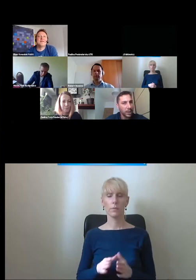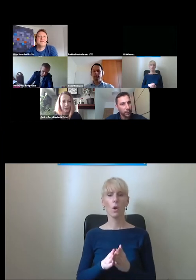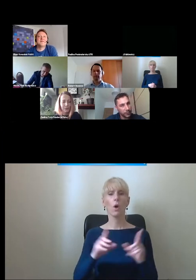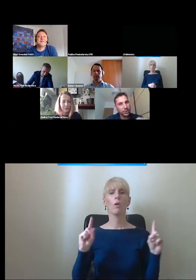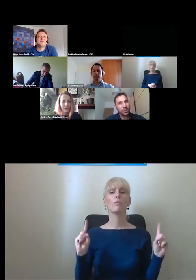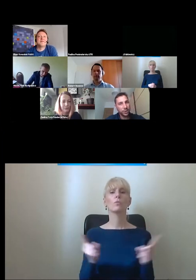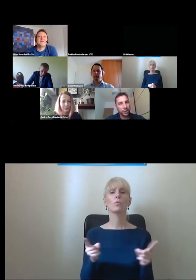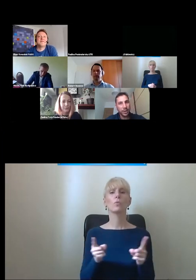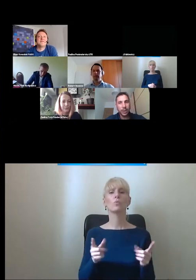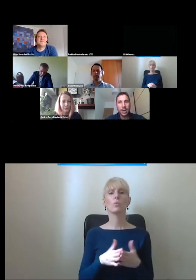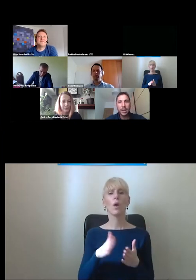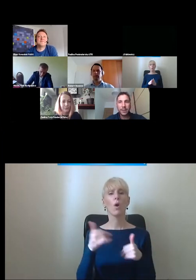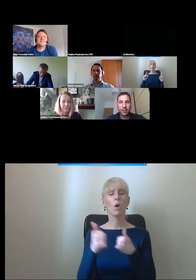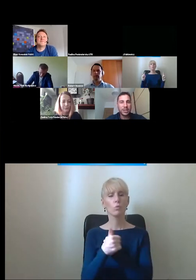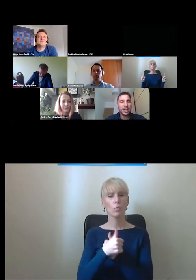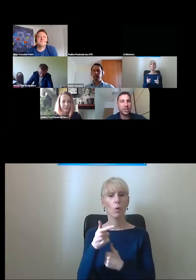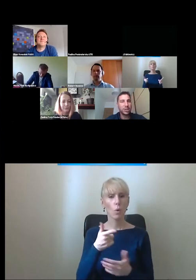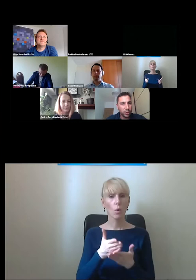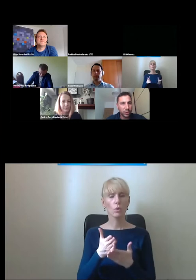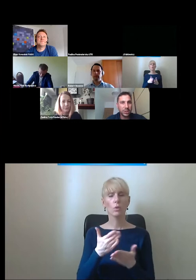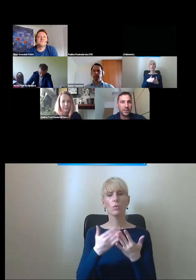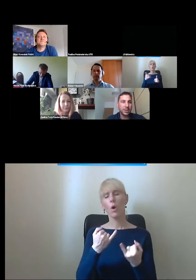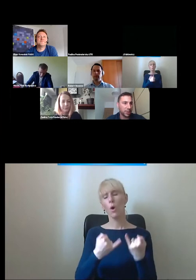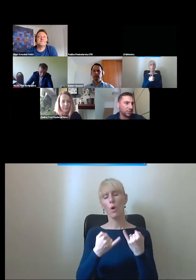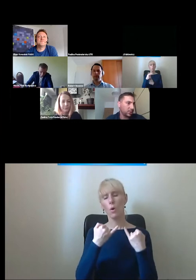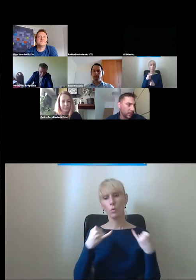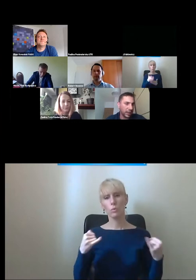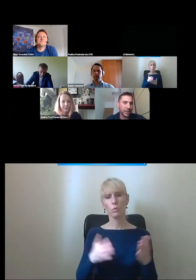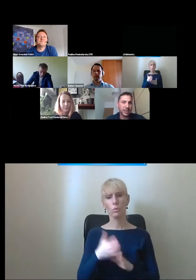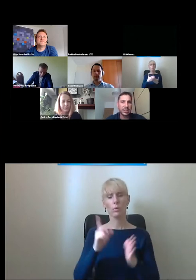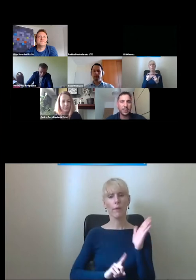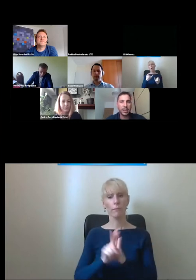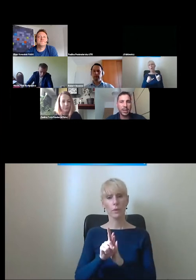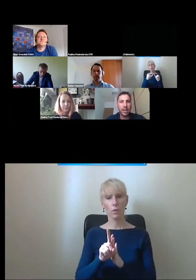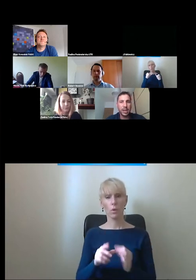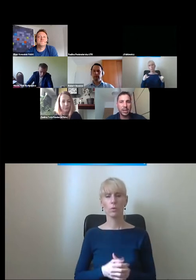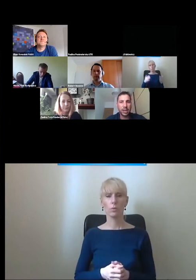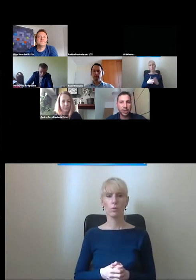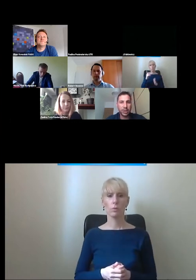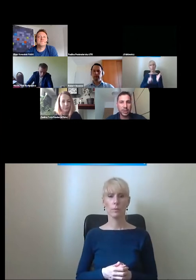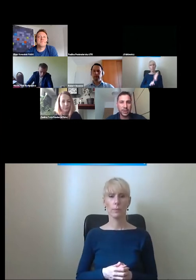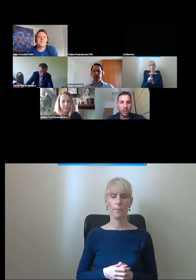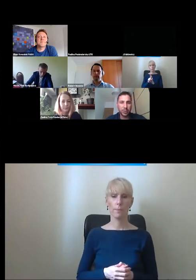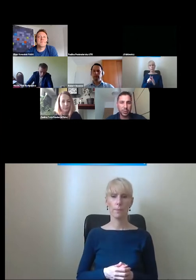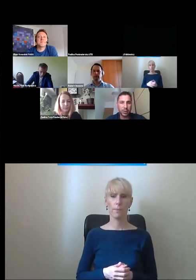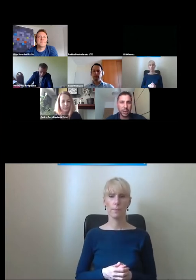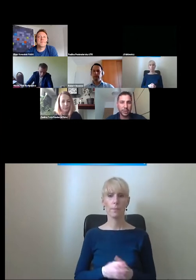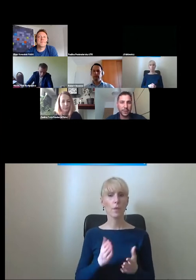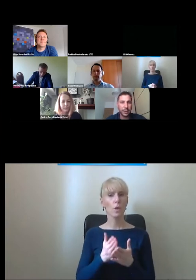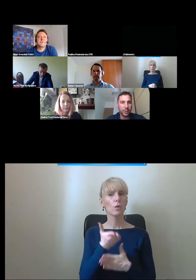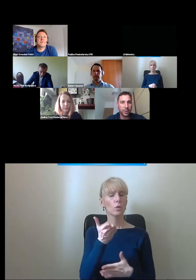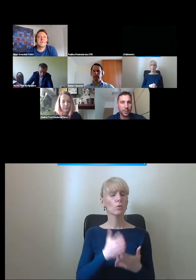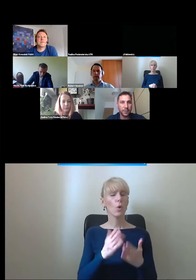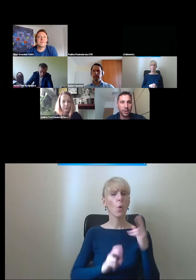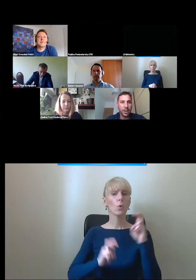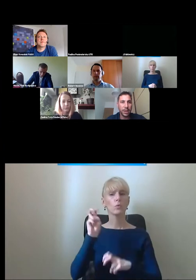Natomiast w skrócie chodzi o to, aby w tych miejscach, gdzie są duże różnice wysokości, tak jak na stacjach metra, jednak zapewniać tą obsługę